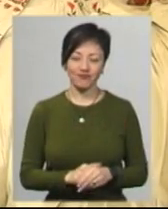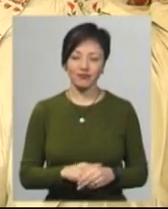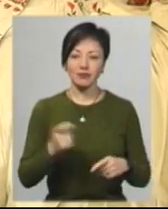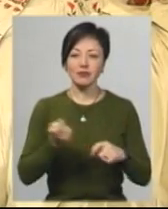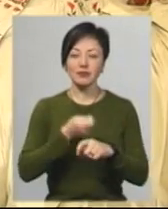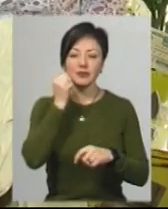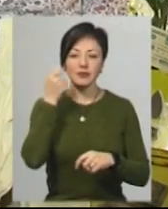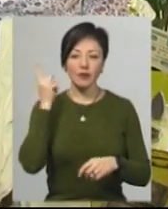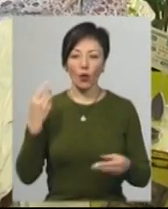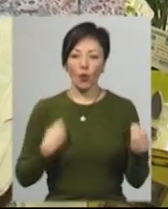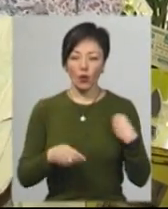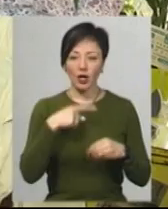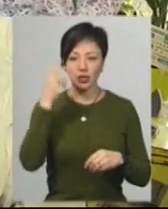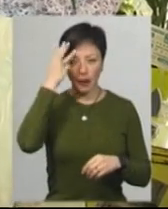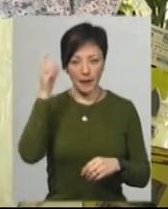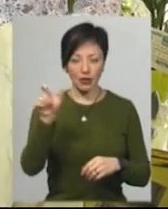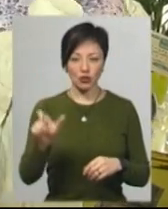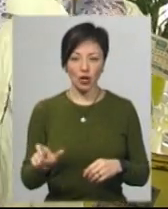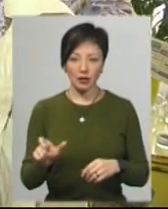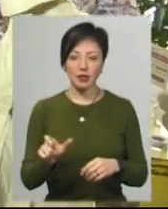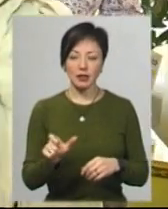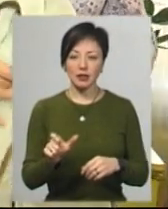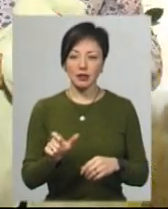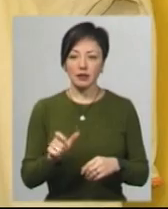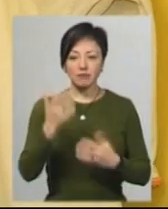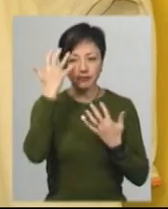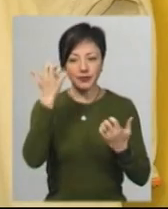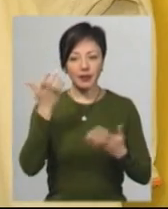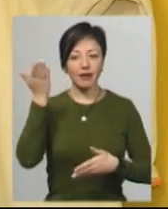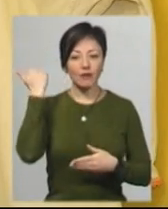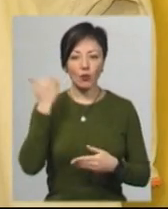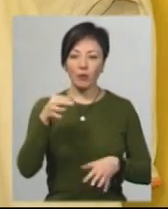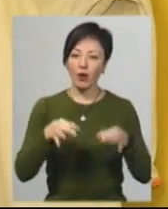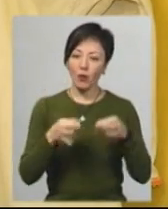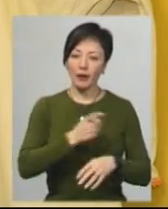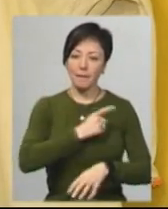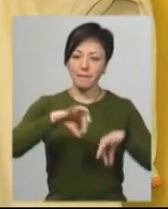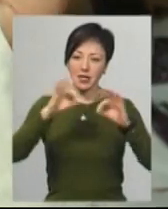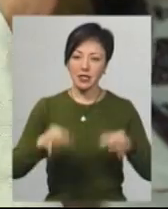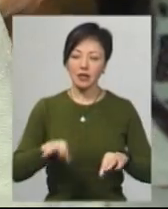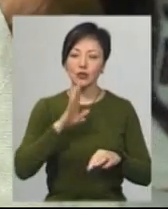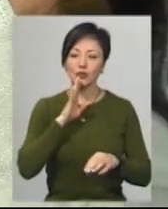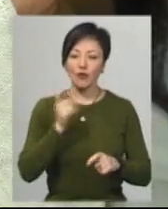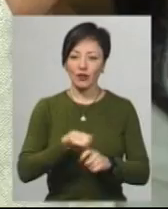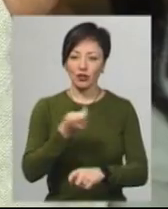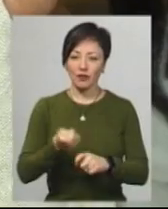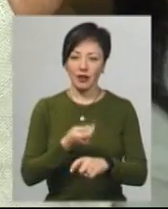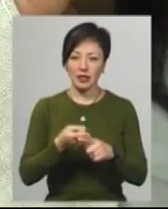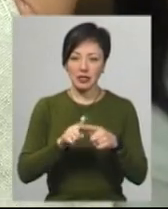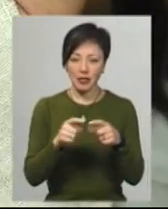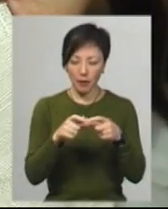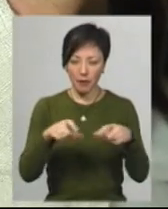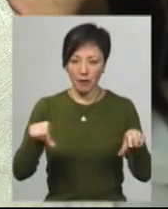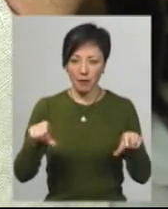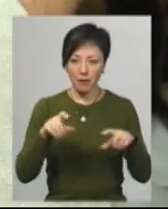Вишиваний старовинний одяг, каже хмельничанка Світлана Делікатна, захопив її давно своєю природністю та майстерністю вишивальниць. Ця мережка зроблена